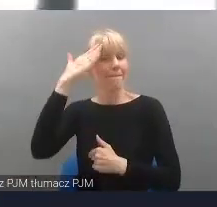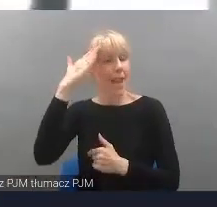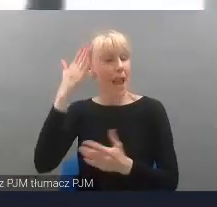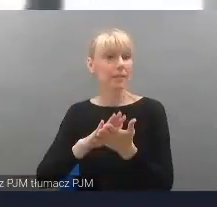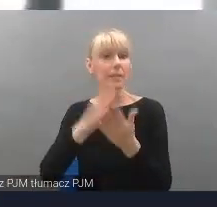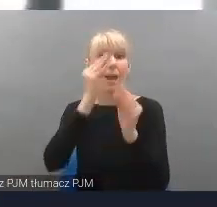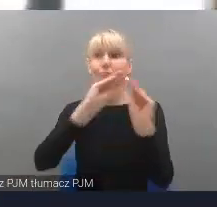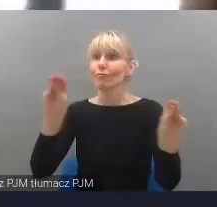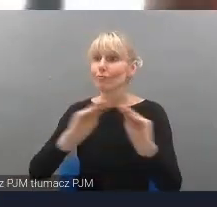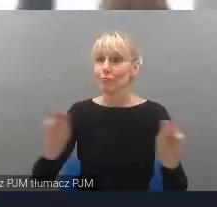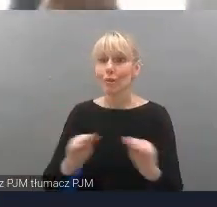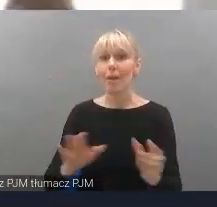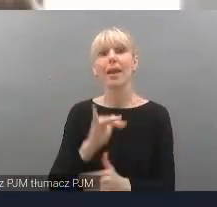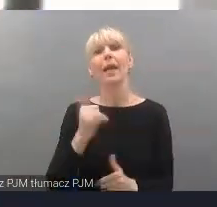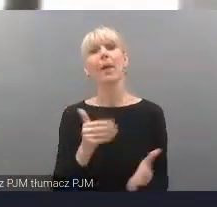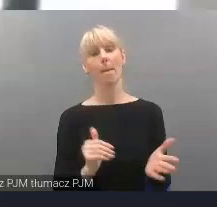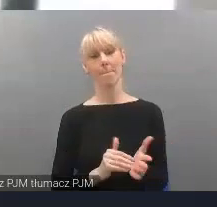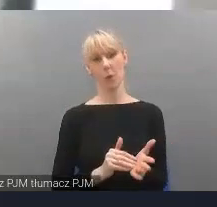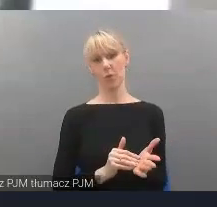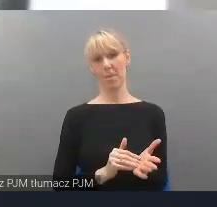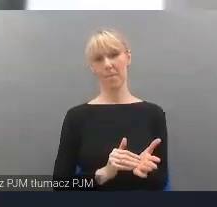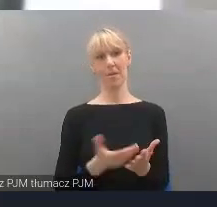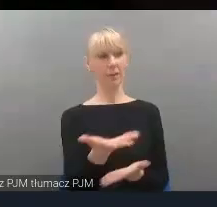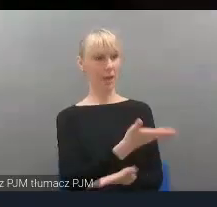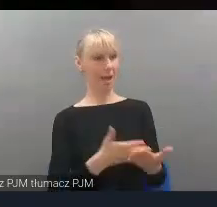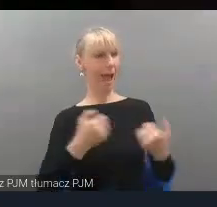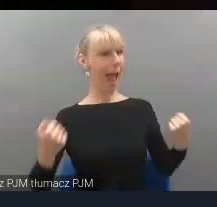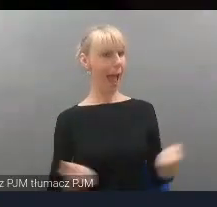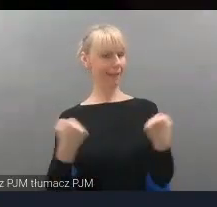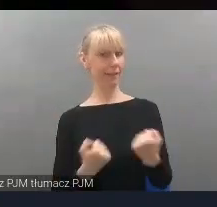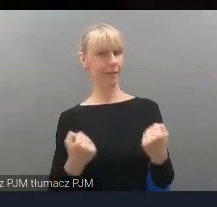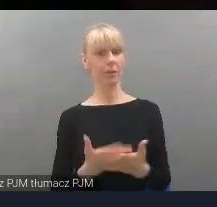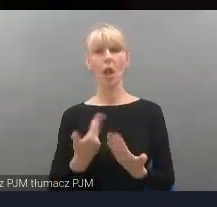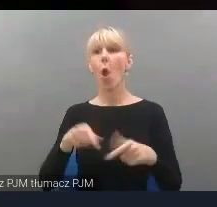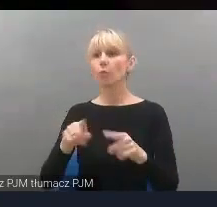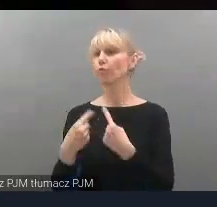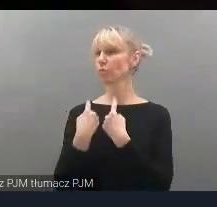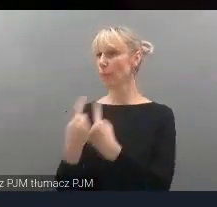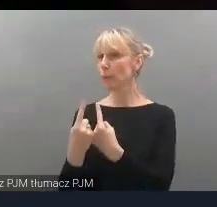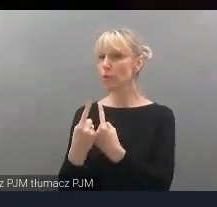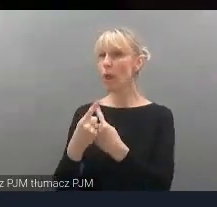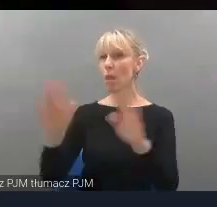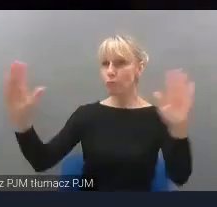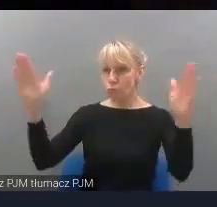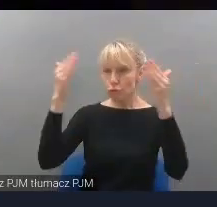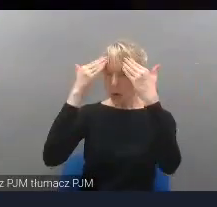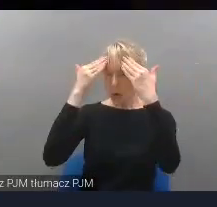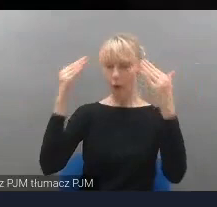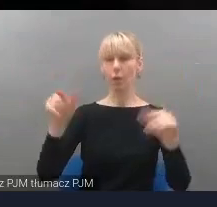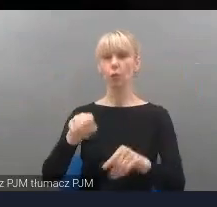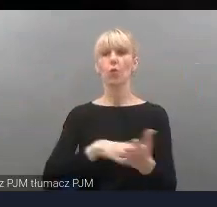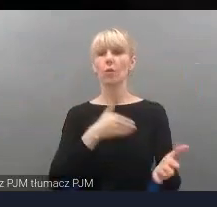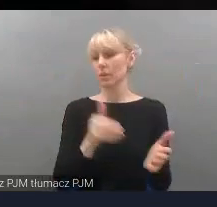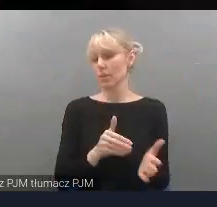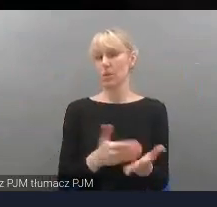tak, jak mają potrzeby, czyli aktywnie. Oni mają sami zdobywać wiedzę i to jest też ich taka potrzeba.